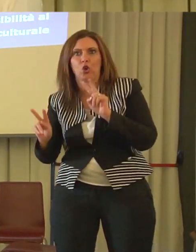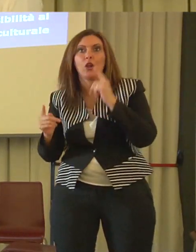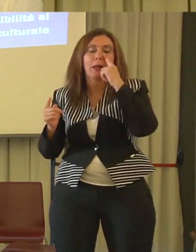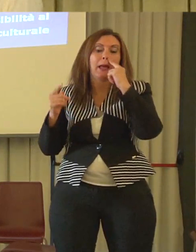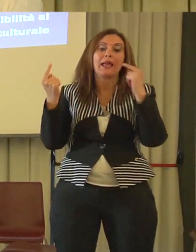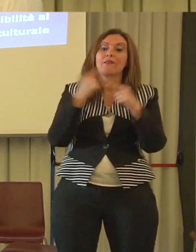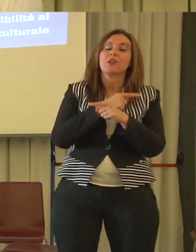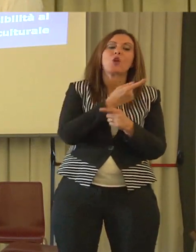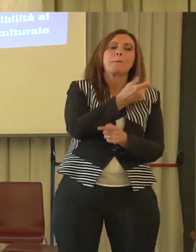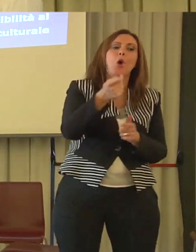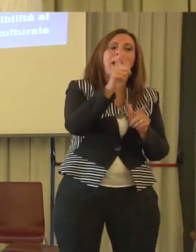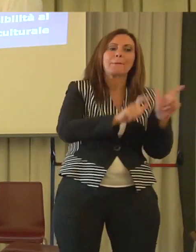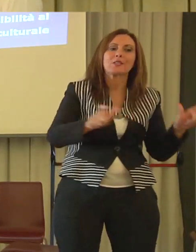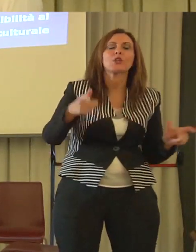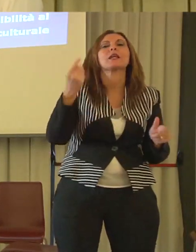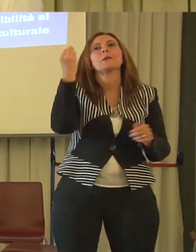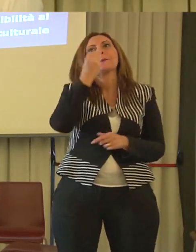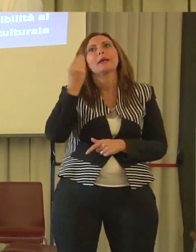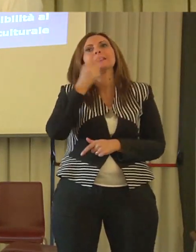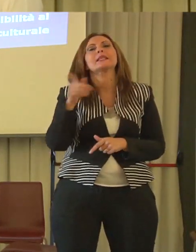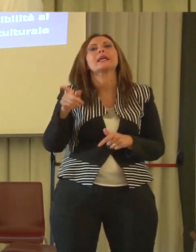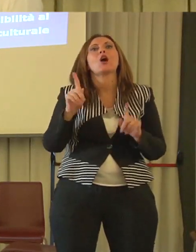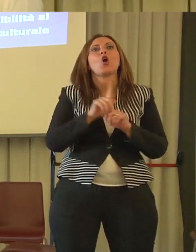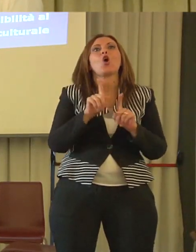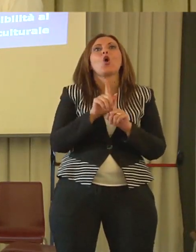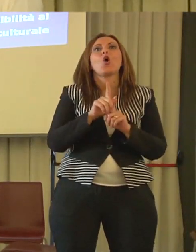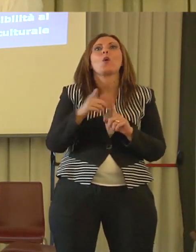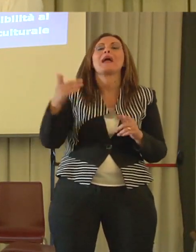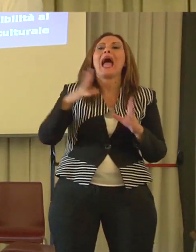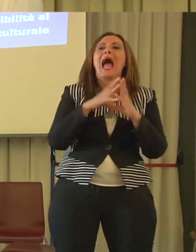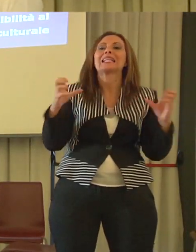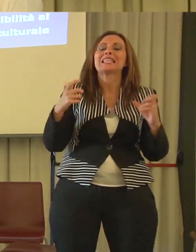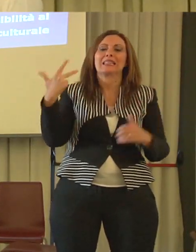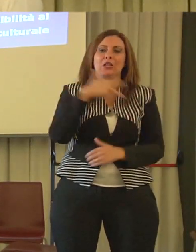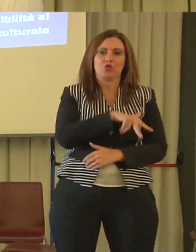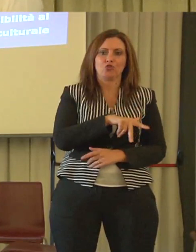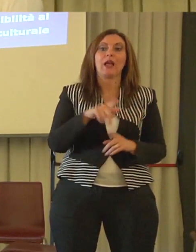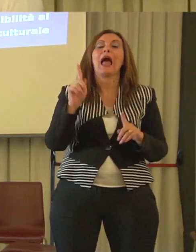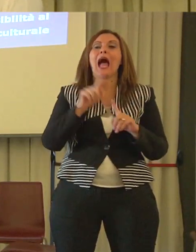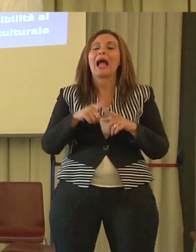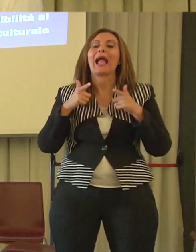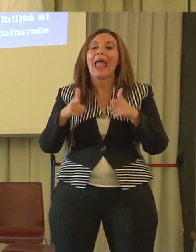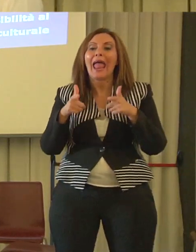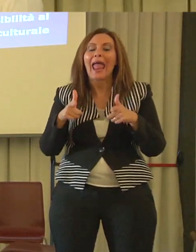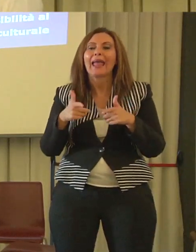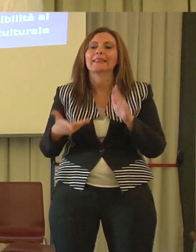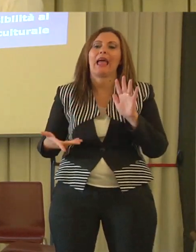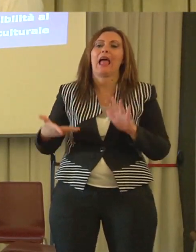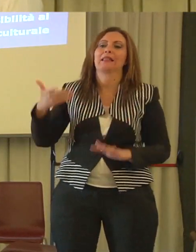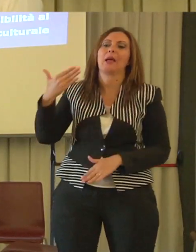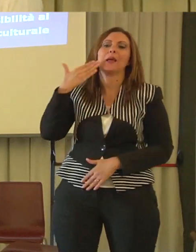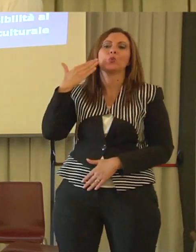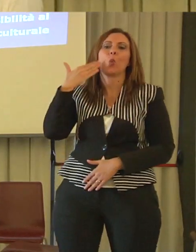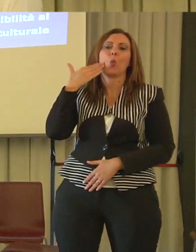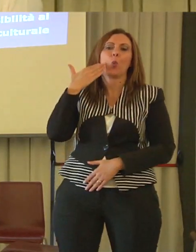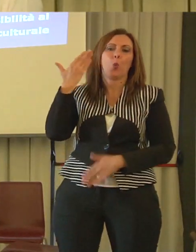sociale. Io stasera mi sento di dire e azzardo nel dire che è un ente altamente umanitario, se penso a tutte